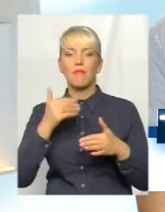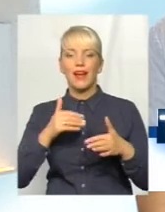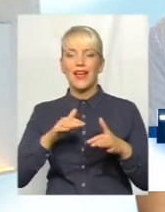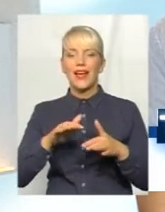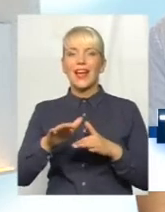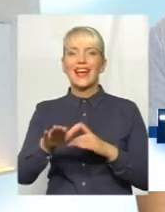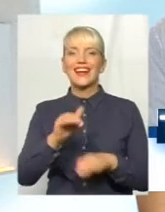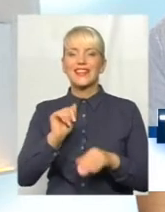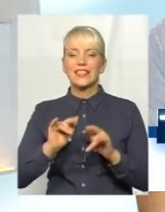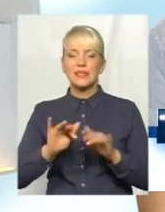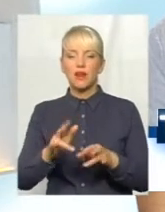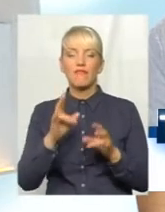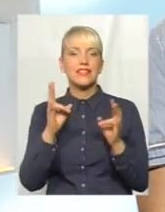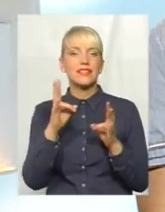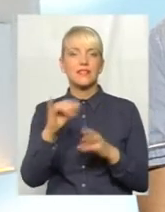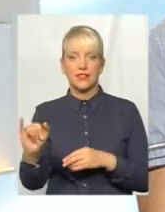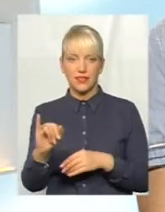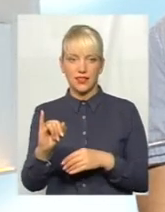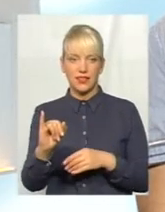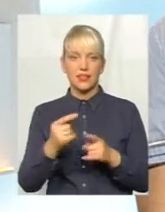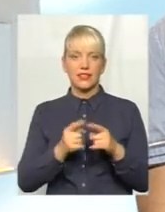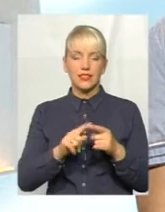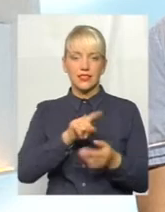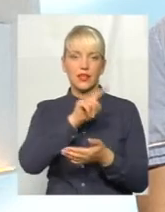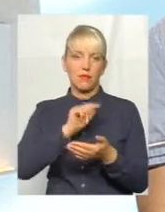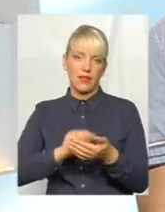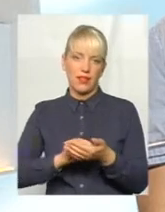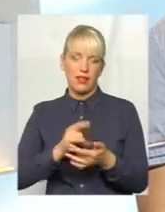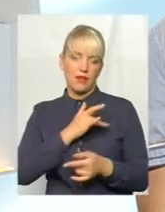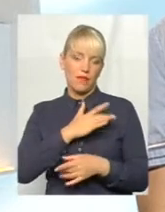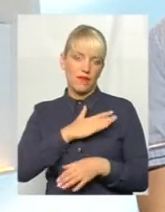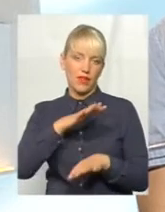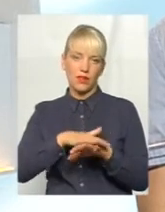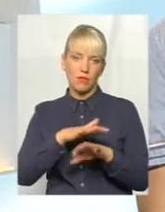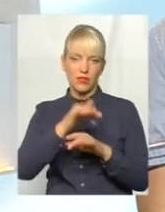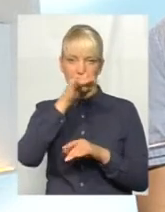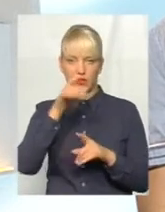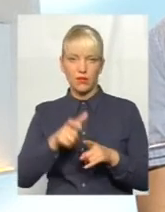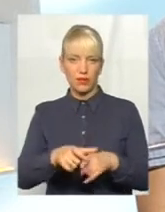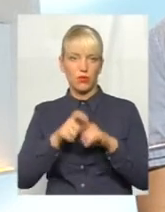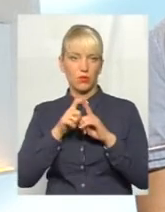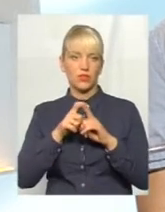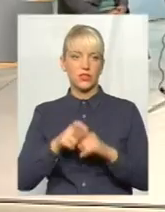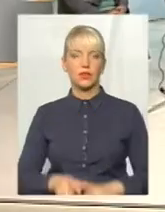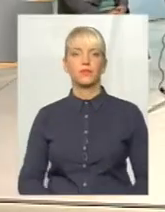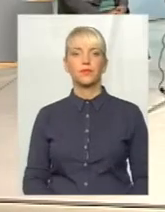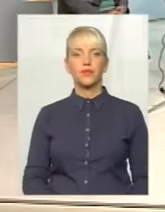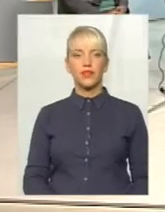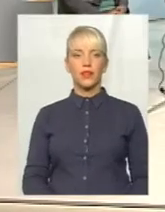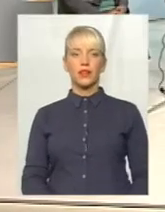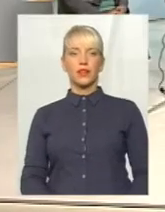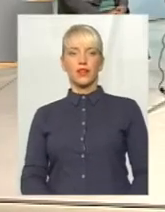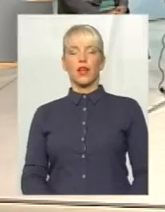жодну, я повторю, жодну з цих запитань, Приватбанк не спромігся відповідти. Дякую, пане Михайло.